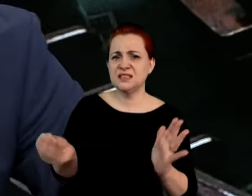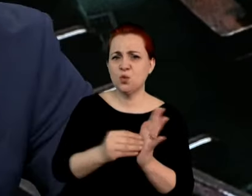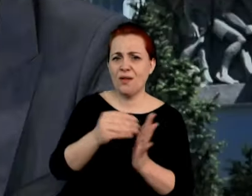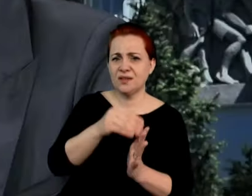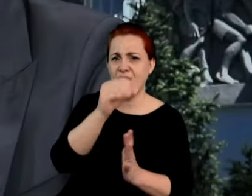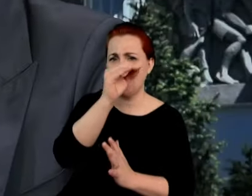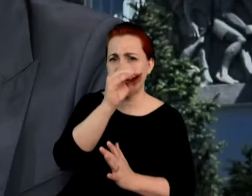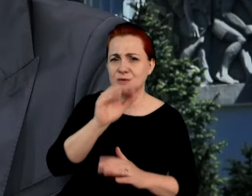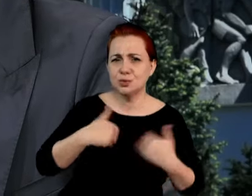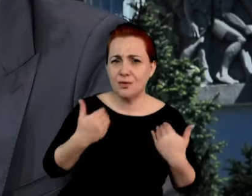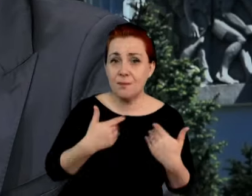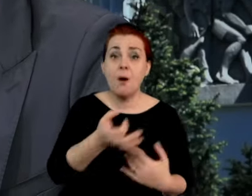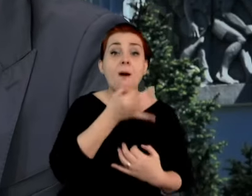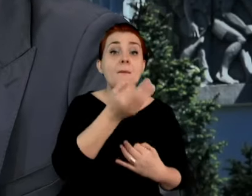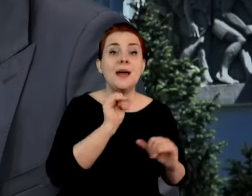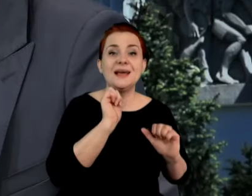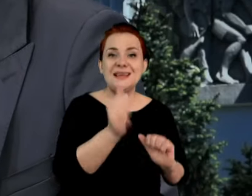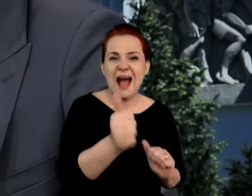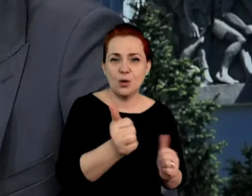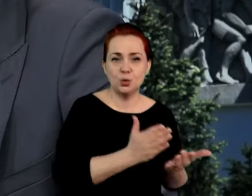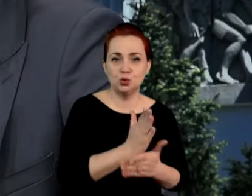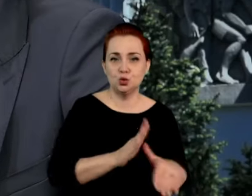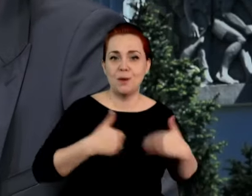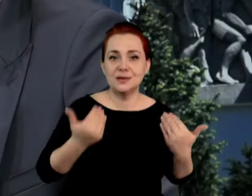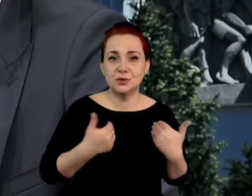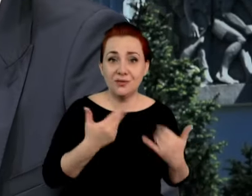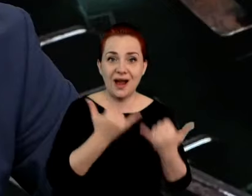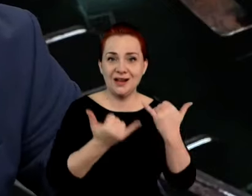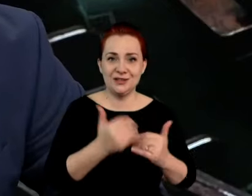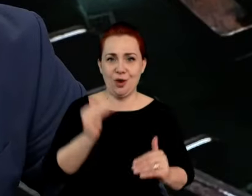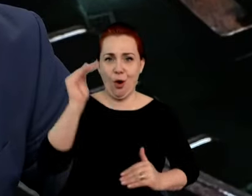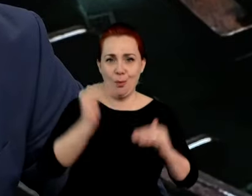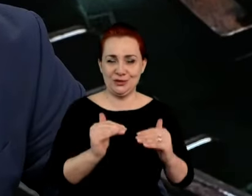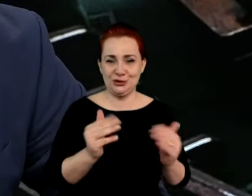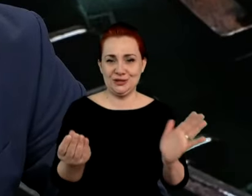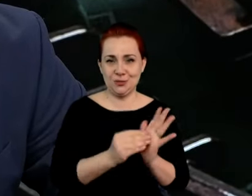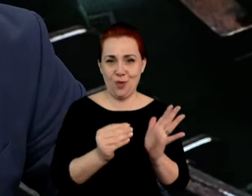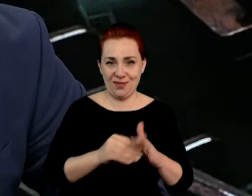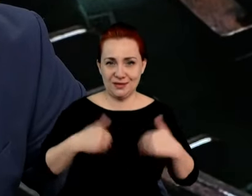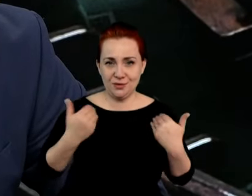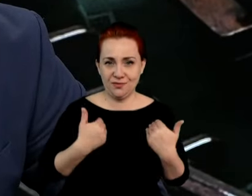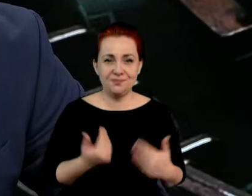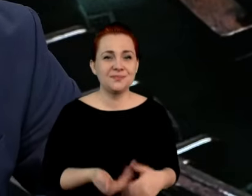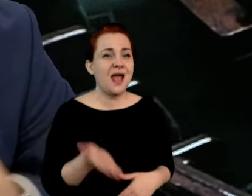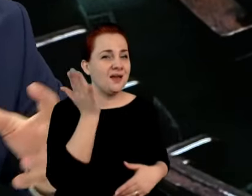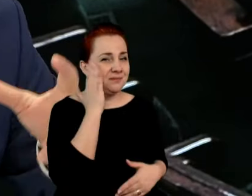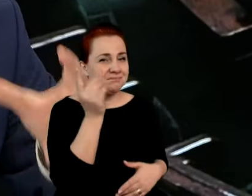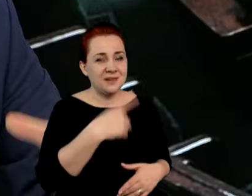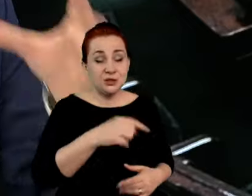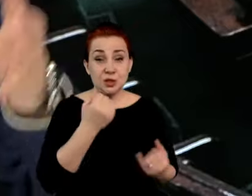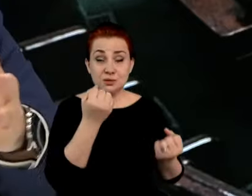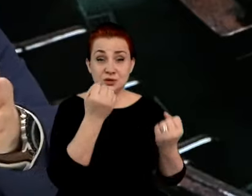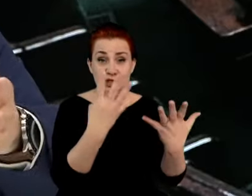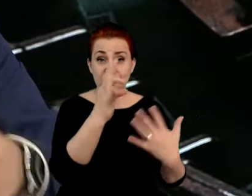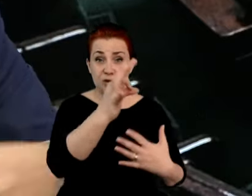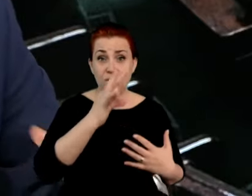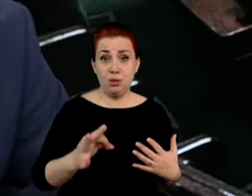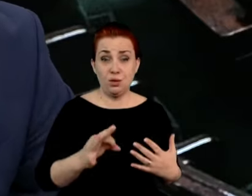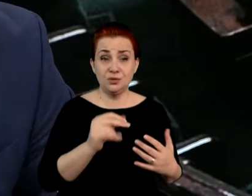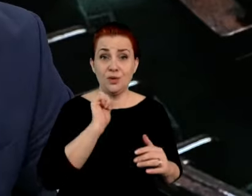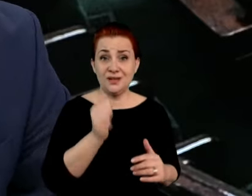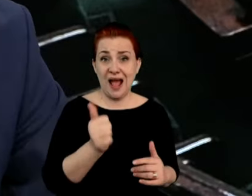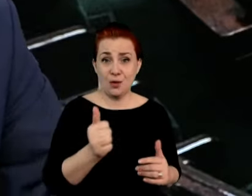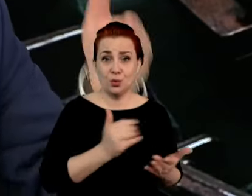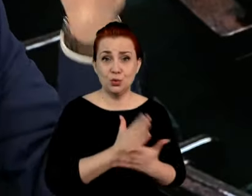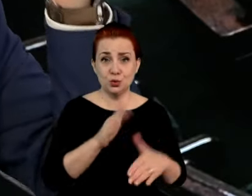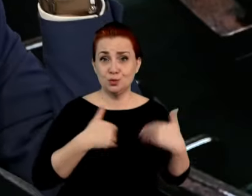pyta o jakości służby zdrowia. Pan mówi o obniżeniu składki zdrowia. Ta jakość służby zdrowia za